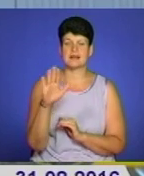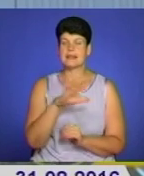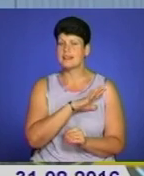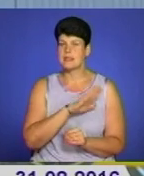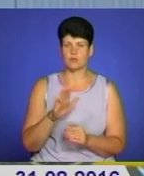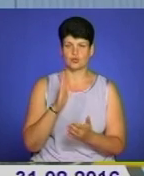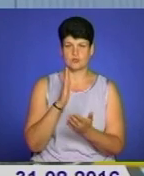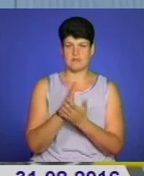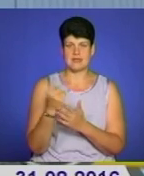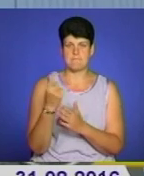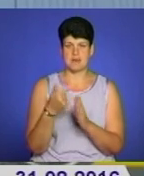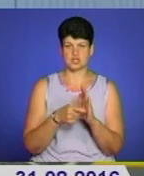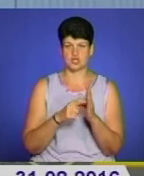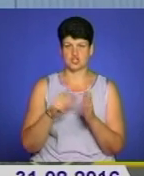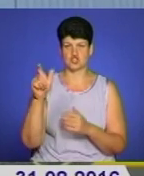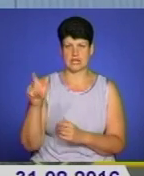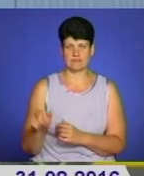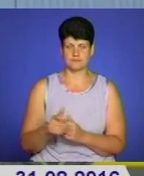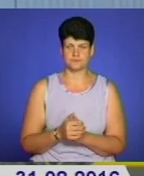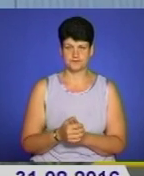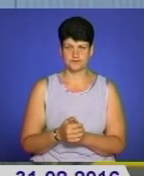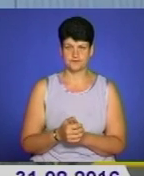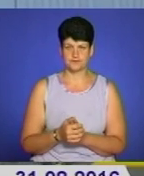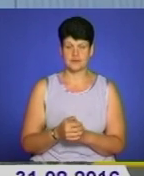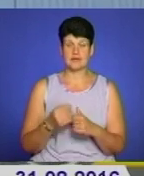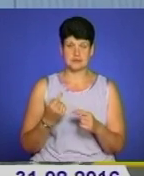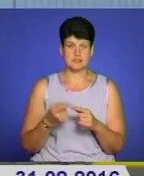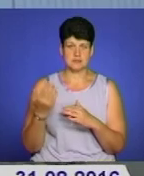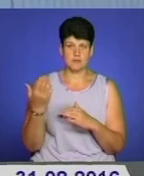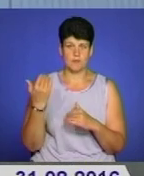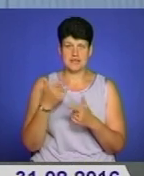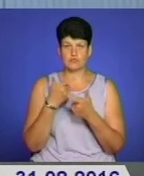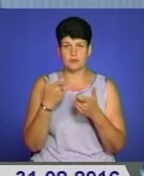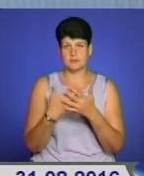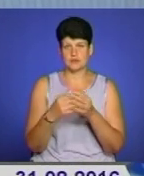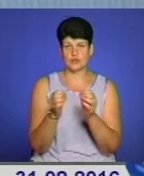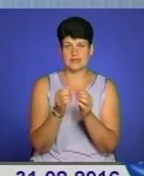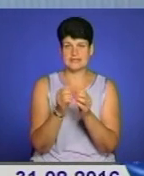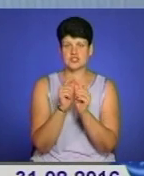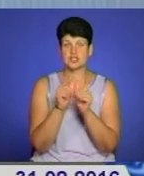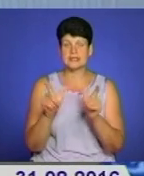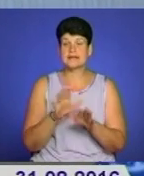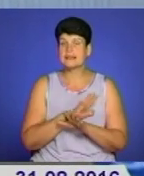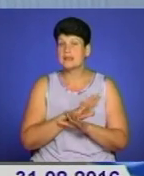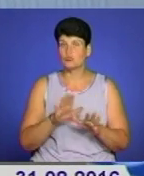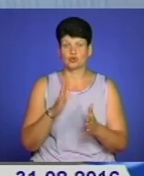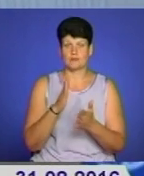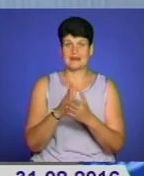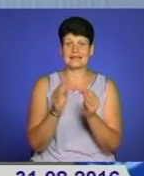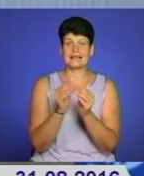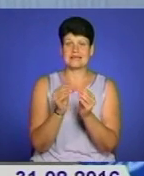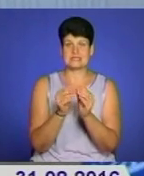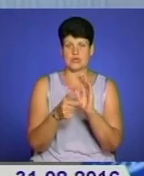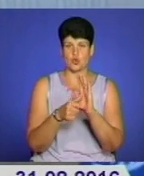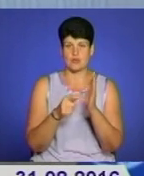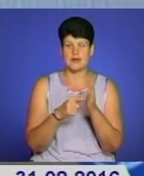мати першачків. Це попередня інформація. І близько 10 шкіл, які не будуть мати 10 класу,